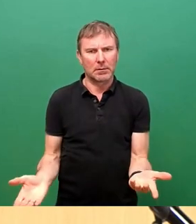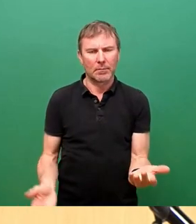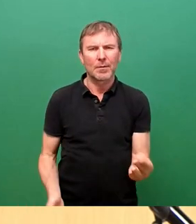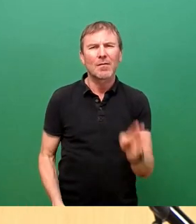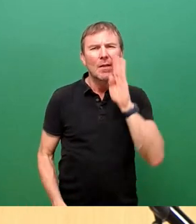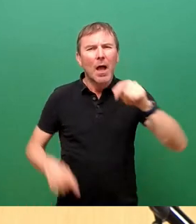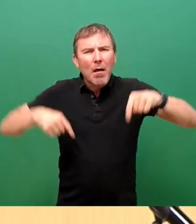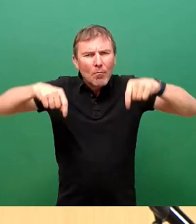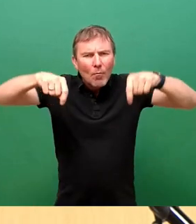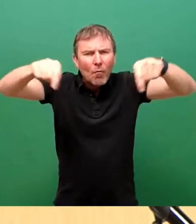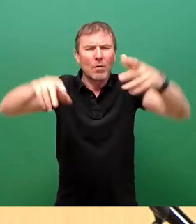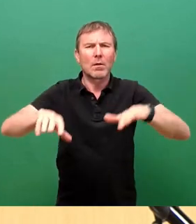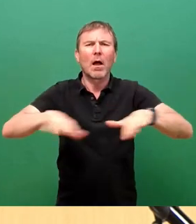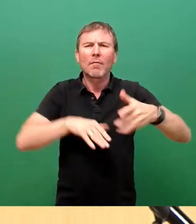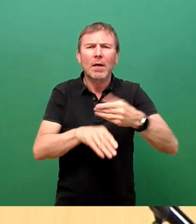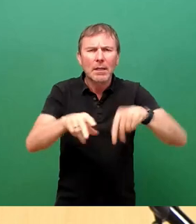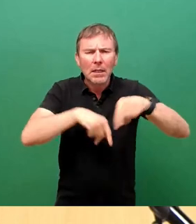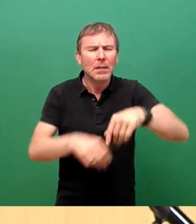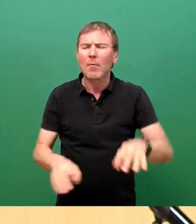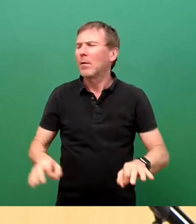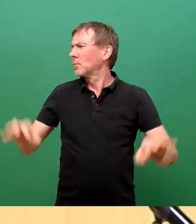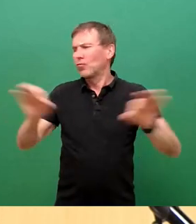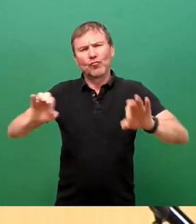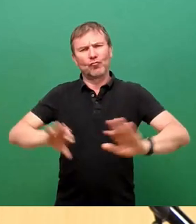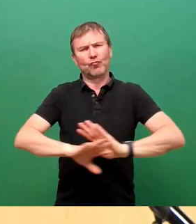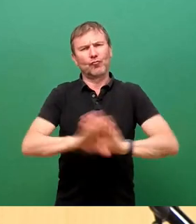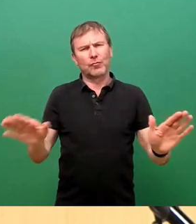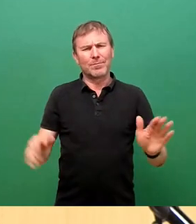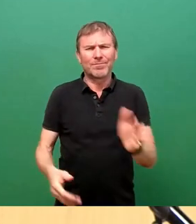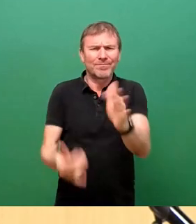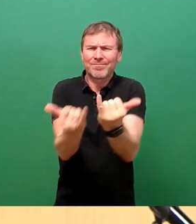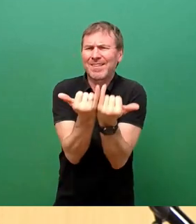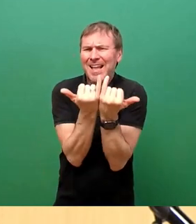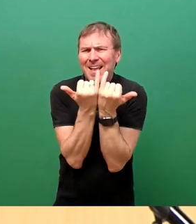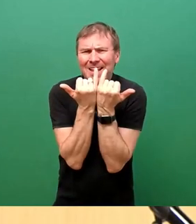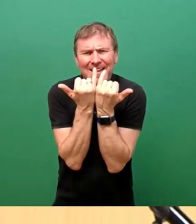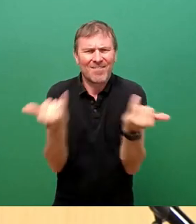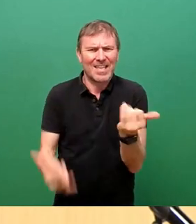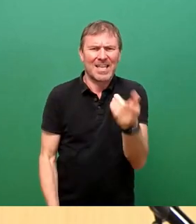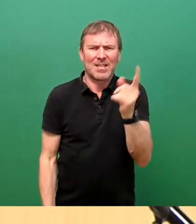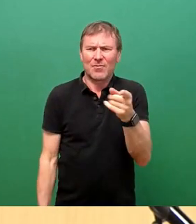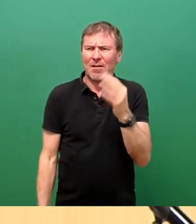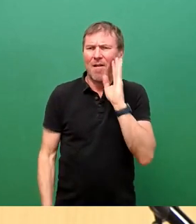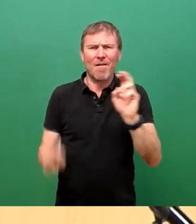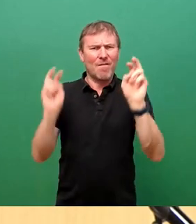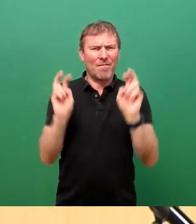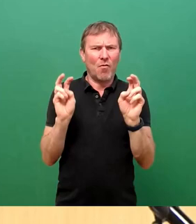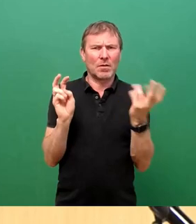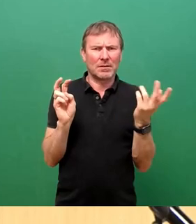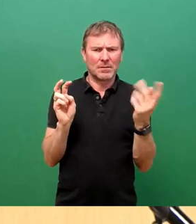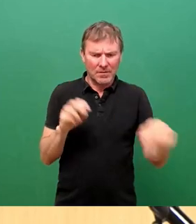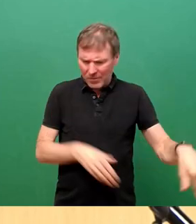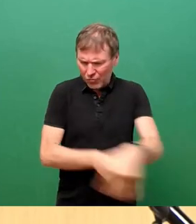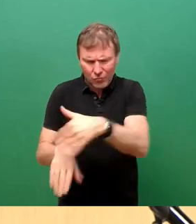die Verkehrsteilnehmer katastrophal. Wie bitte schön soll dort im Prinzip jemand wohnen, wenn er im Prinzip den Lärm dieser Straße